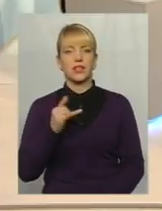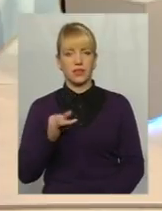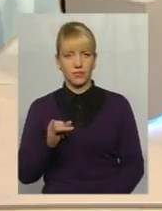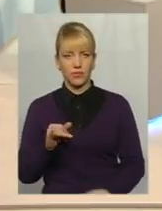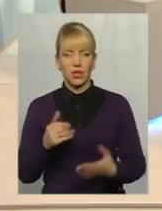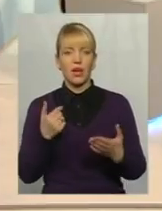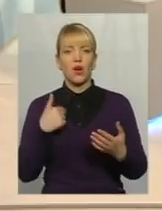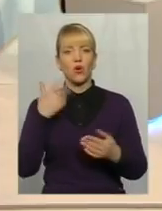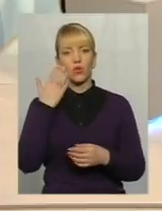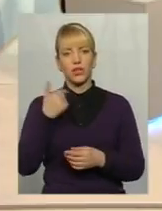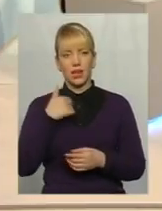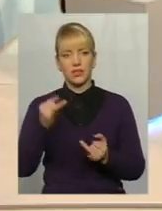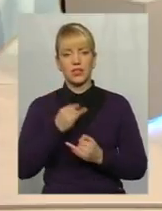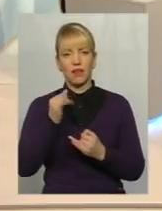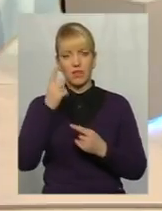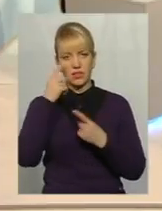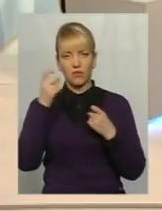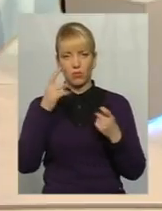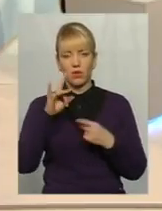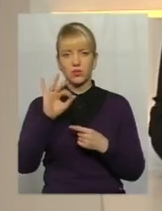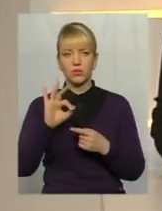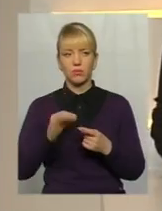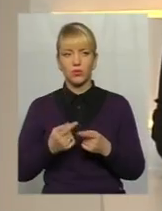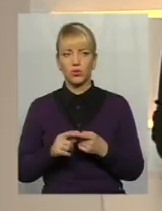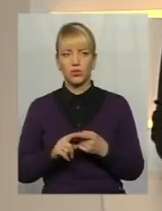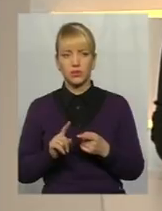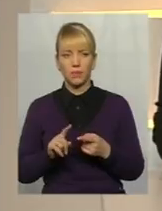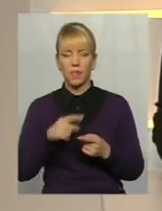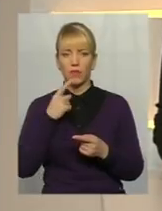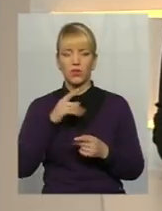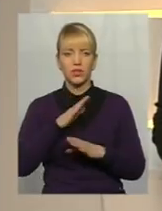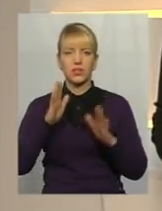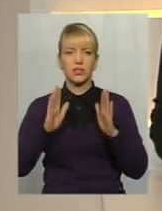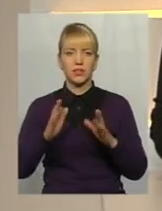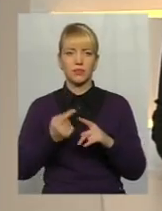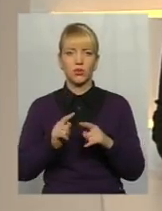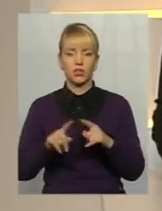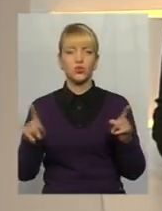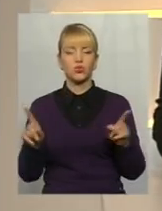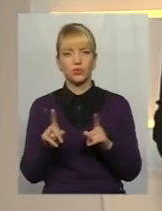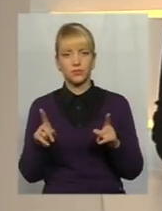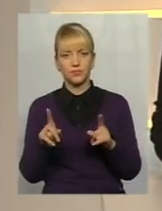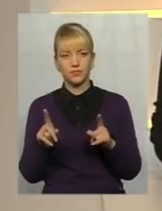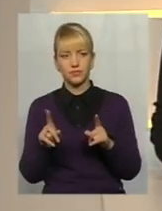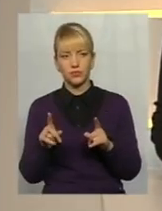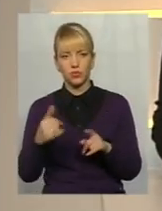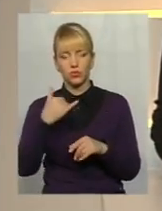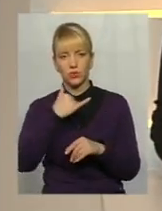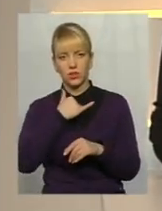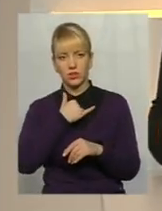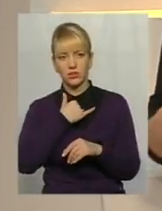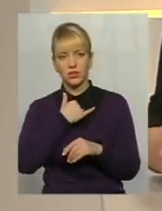цікалась інформацією про відміну цих свят, говорили не тільки про те, що в нас